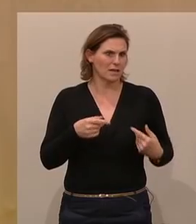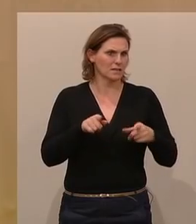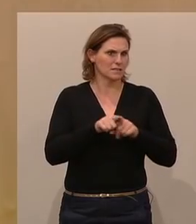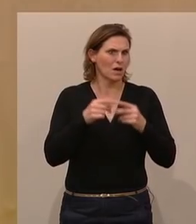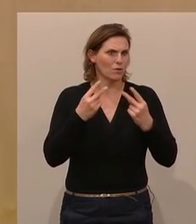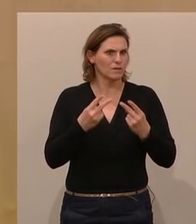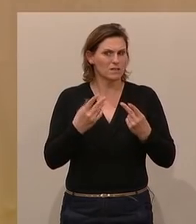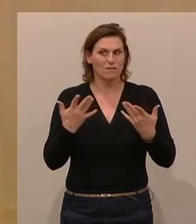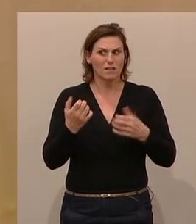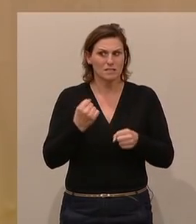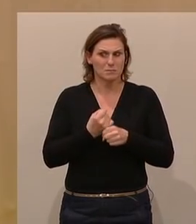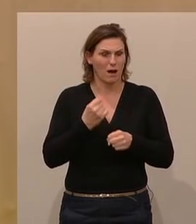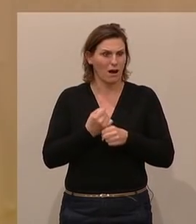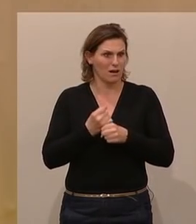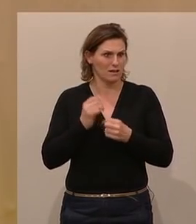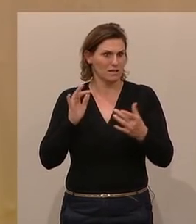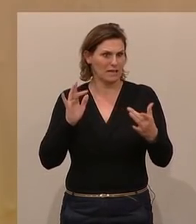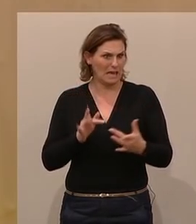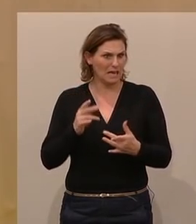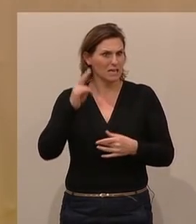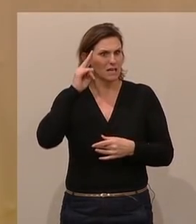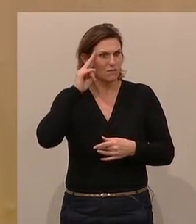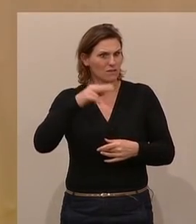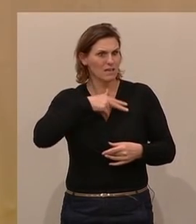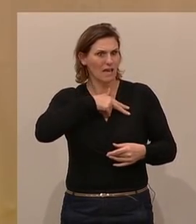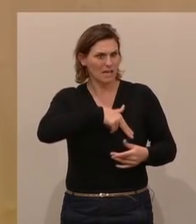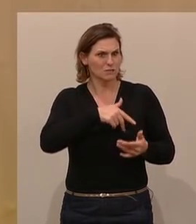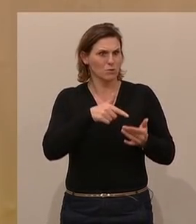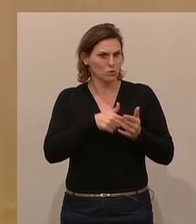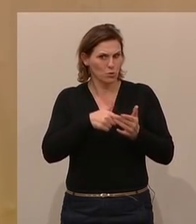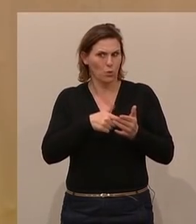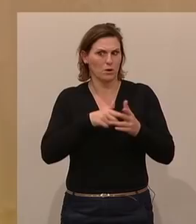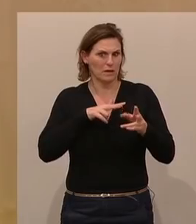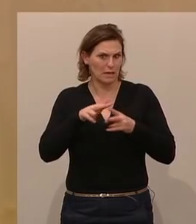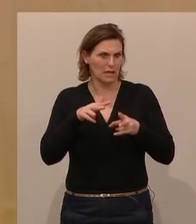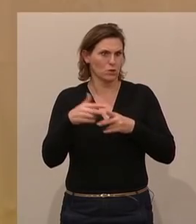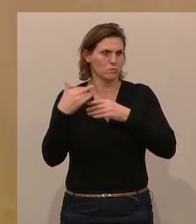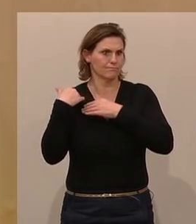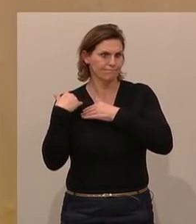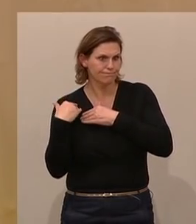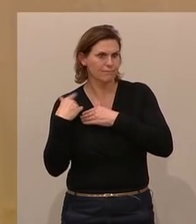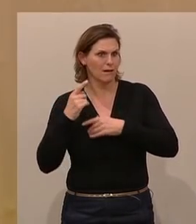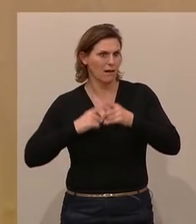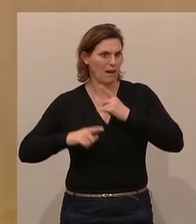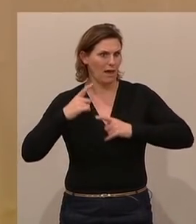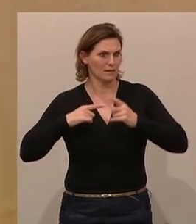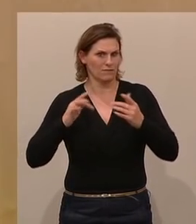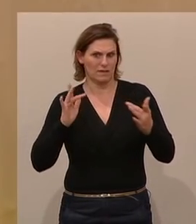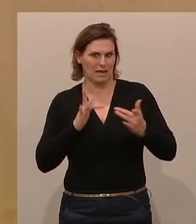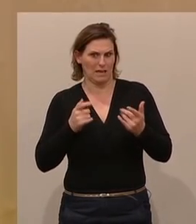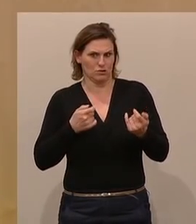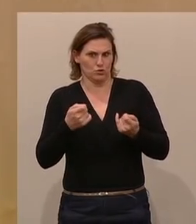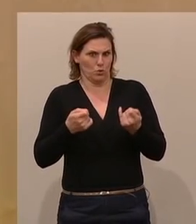darauf an, was tut man. Und in Wien ist ja die SPÖ noch an der Regierung und leider konterkariert sie da